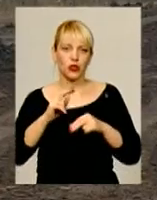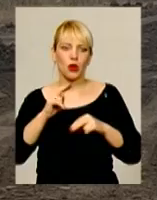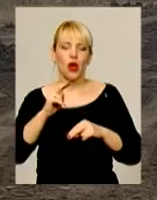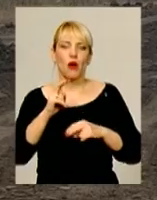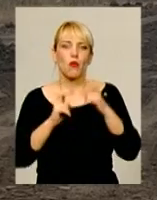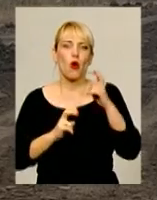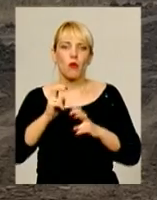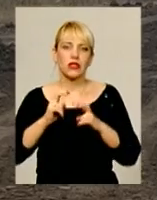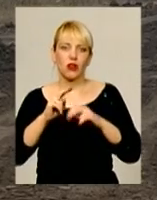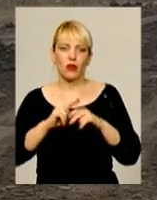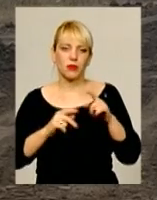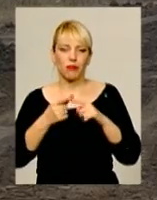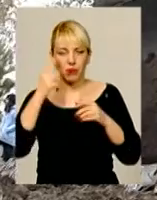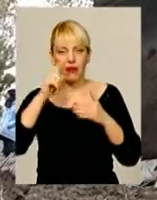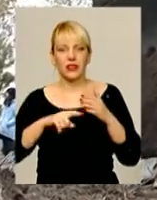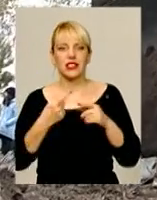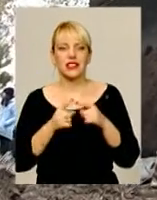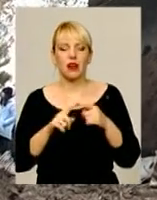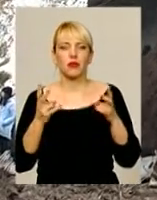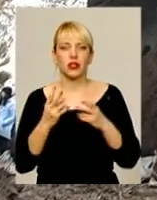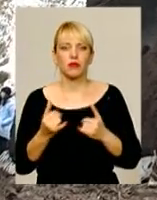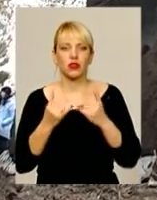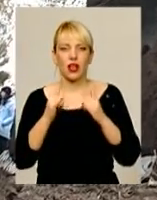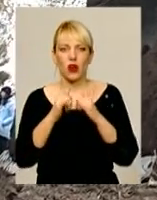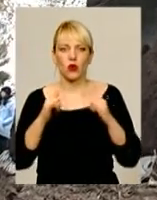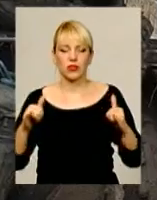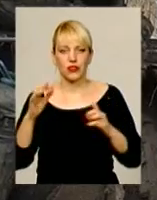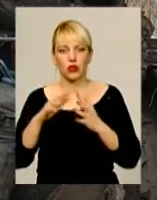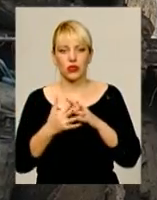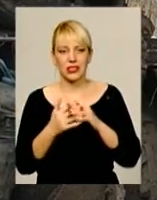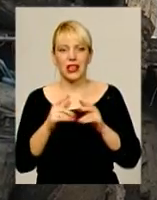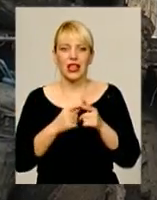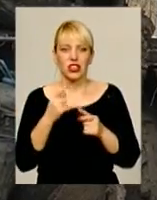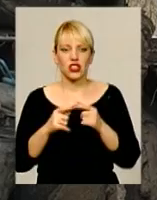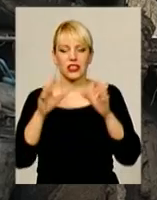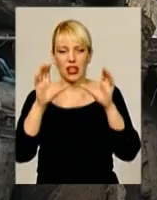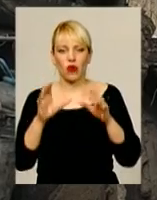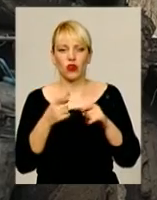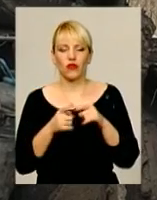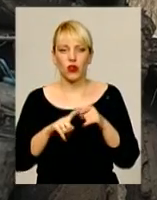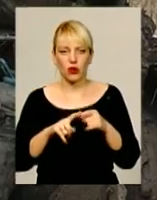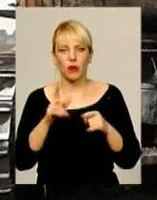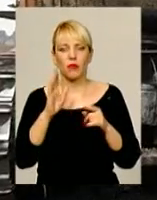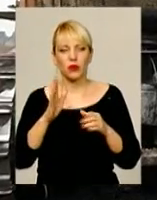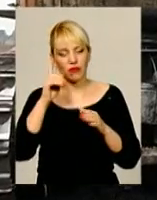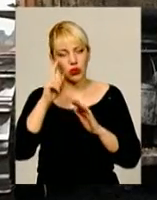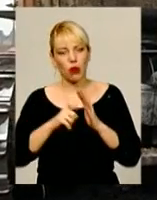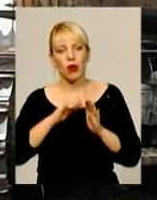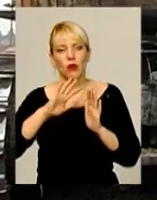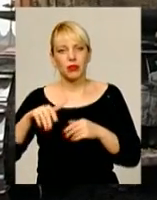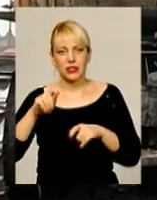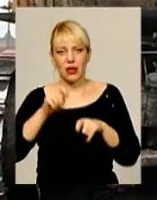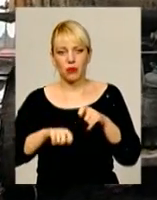впевнені, це потрібно для розвитку села. Однак, чи законне воно, стане відомо після перевірки архітектурно-будівельної інспекції.